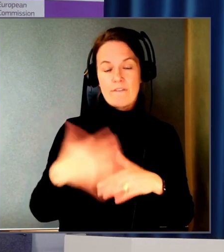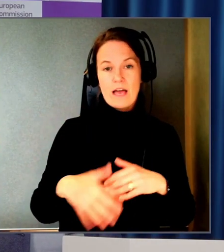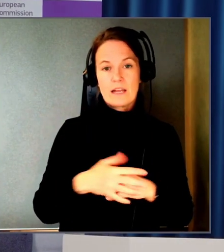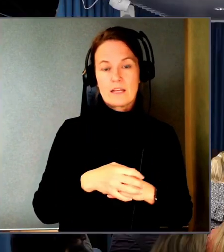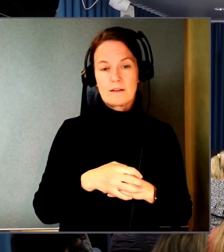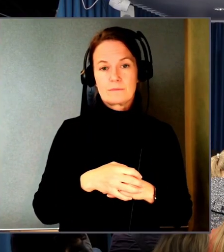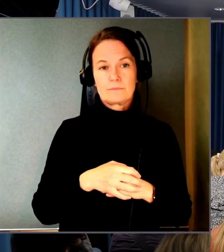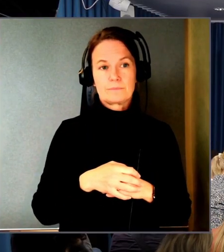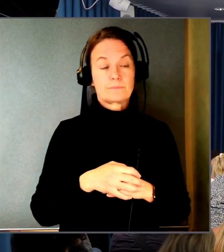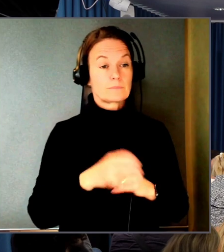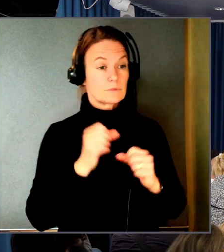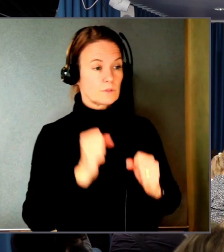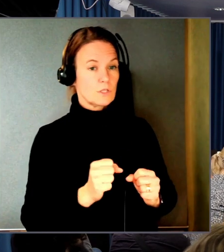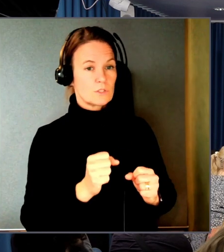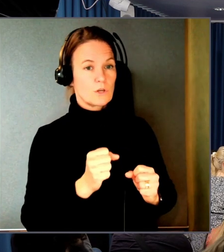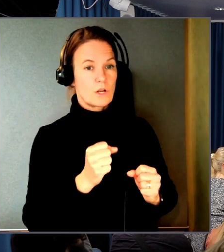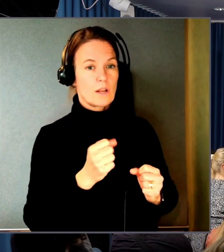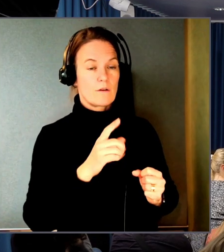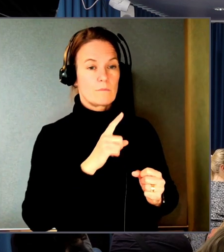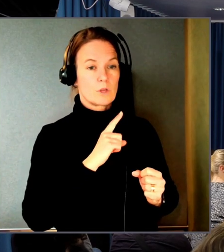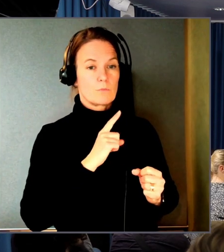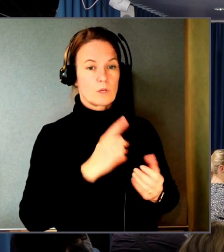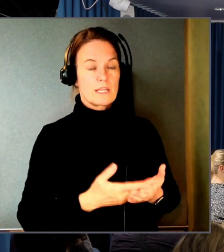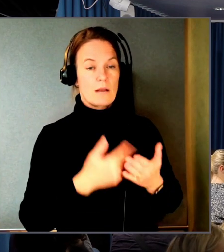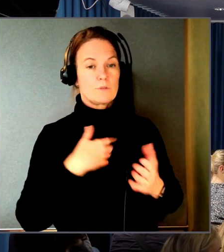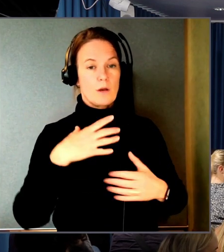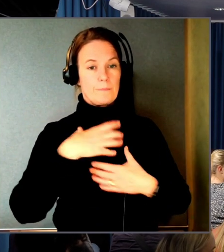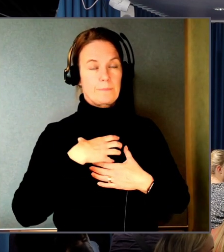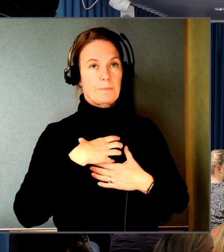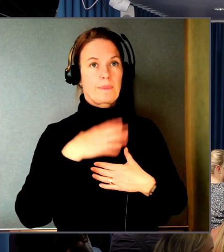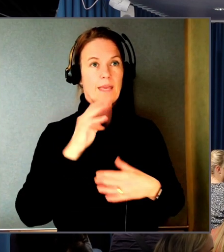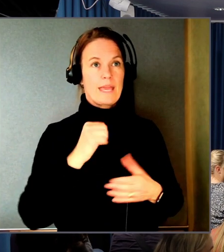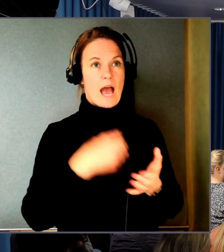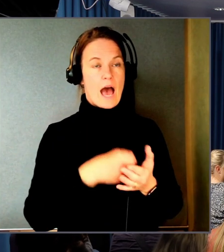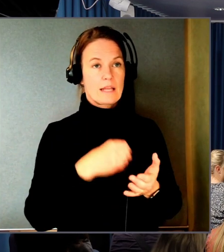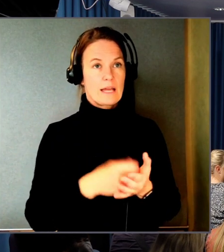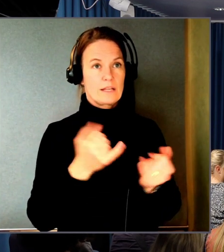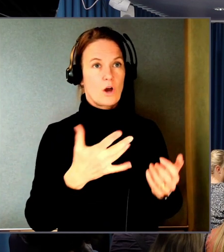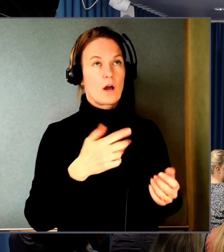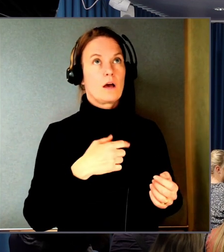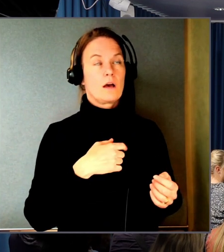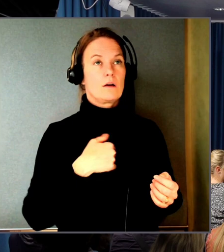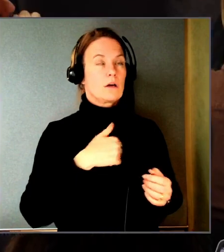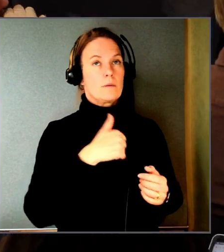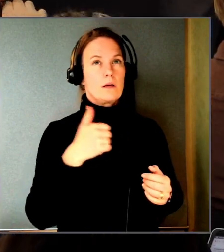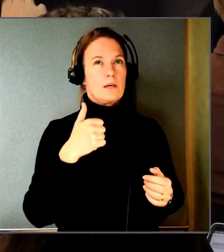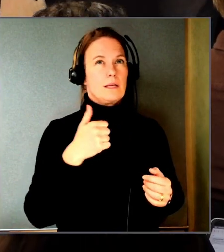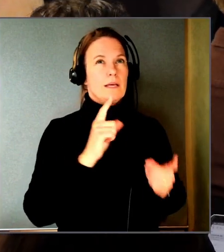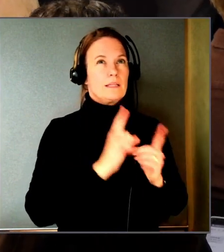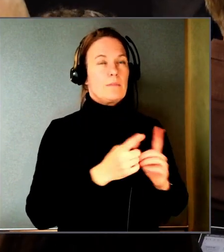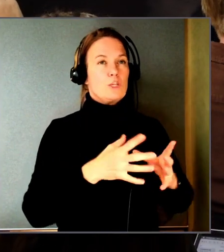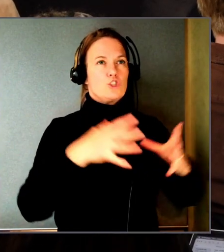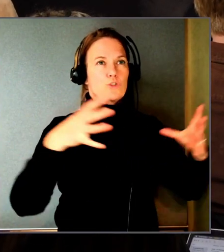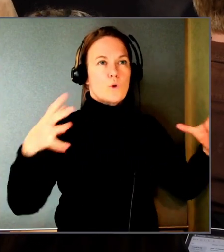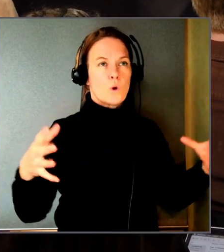Det hade ju varit väldigt behjälpligt. Alltså nu sitter jag här som e-handlare idag. jag bara liksom. Det blir väldigt stort.